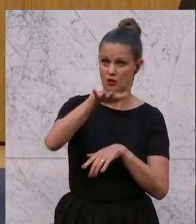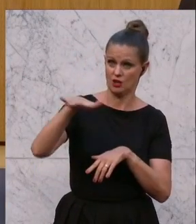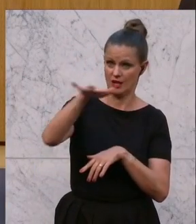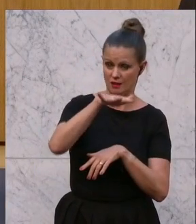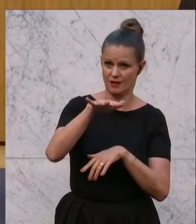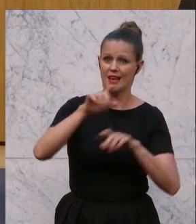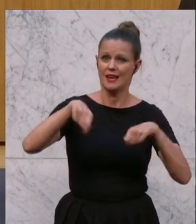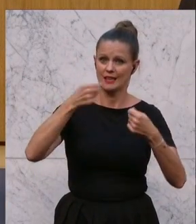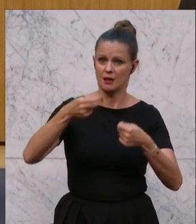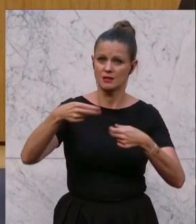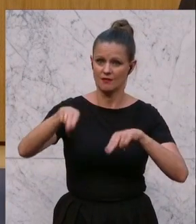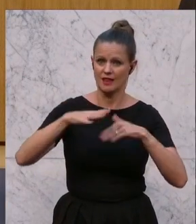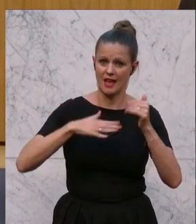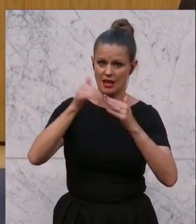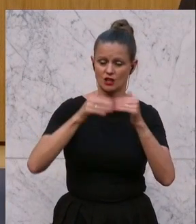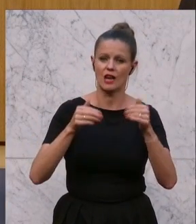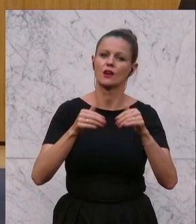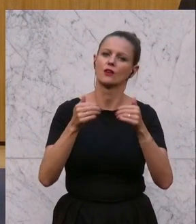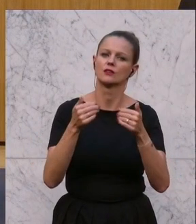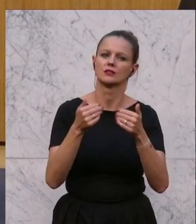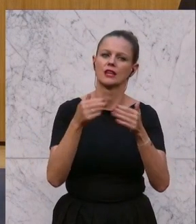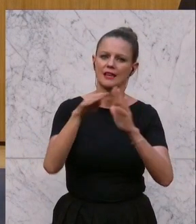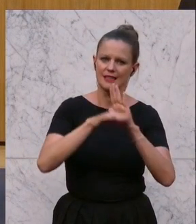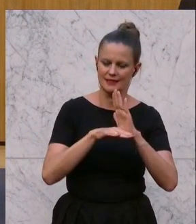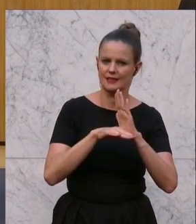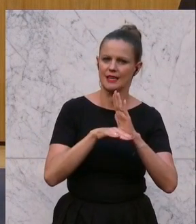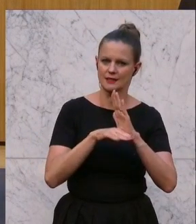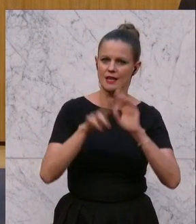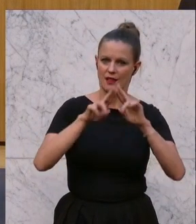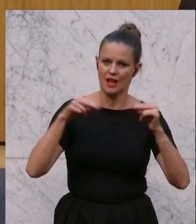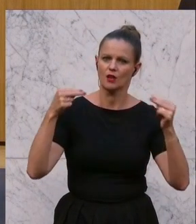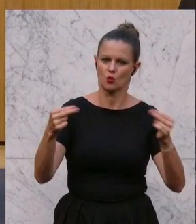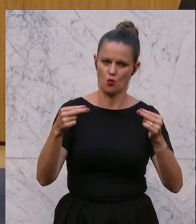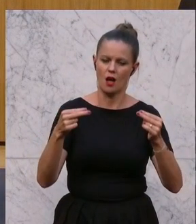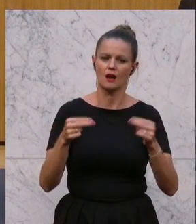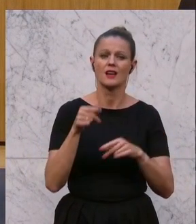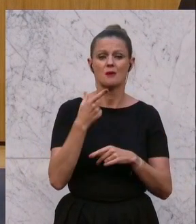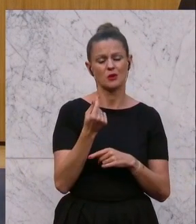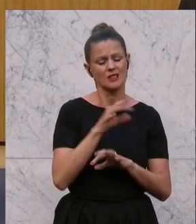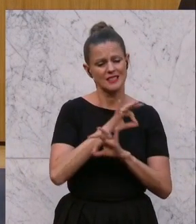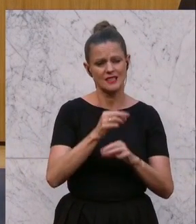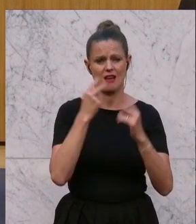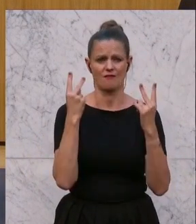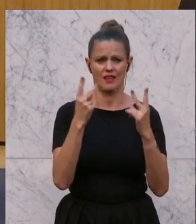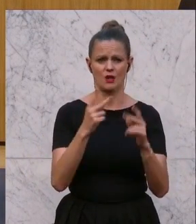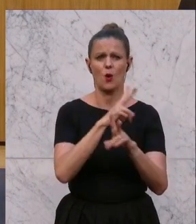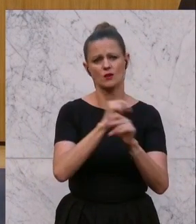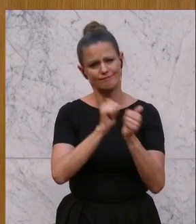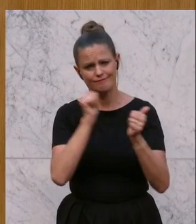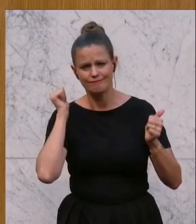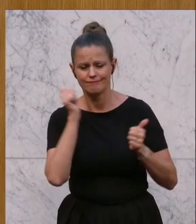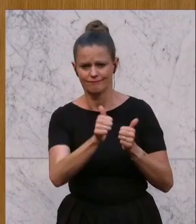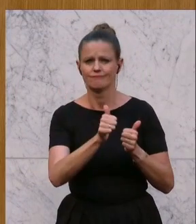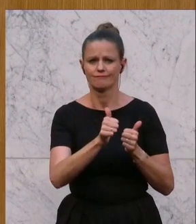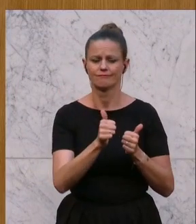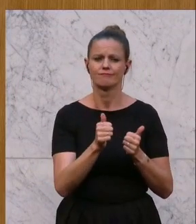Wiederherstellungsgesetz Natur, Nature Restoration Law. Hier wäre es extrem wichtig, dass Österreich Vorreiter ist und natürlich mitstimmt